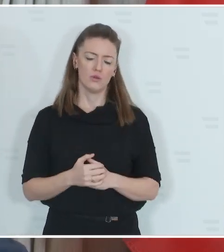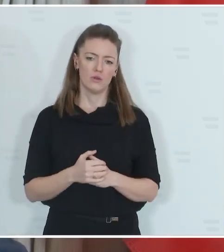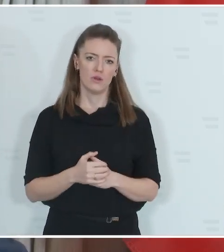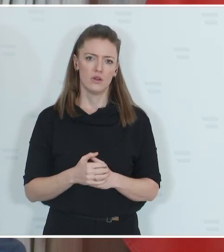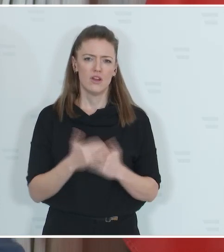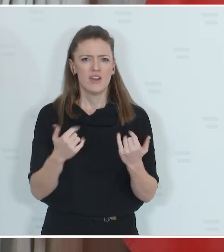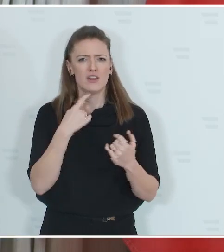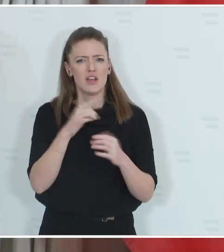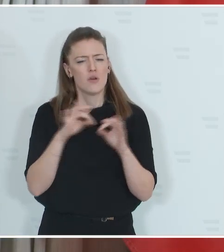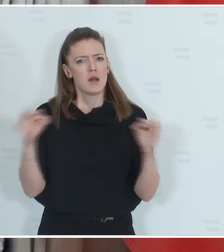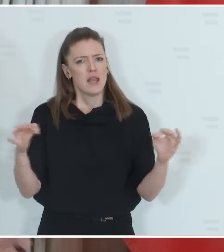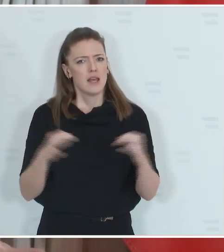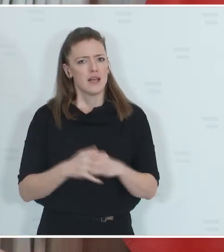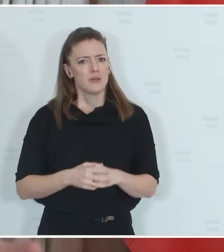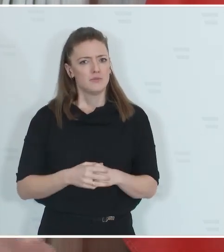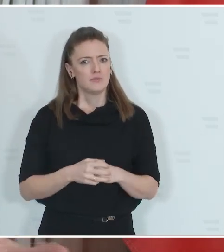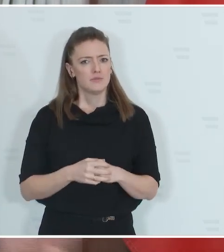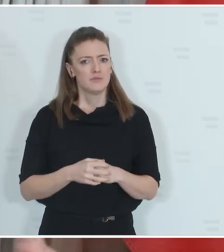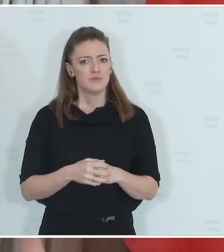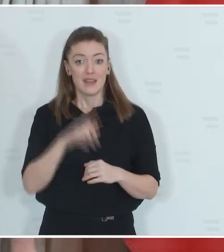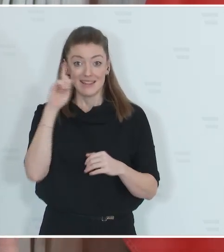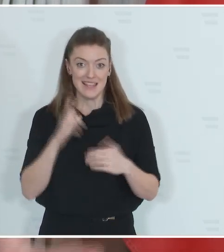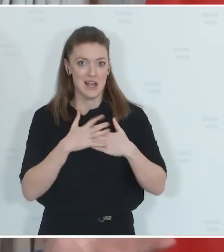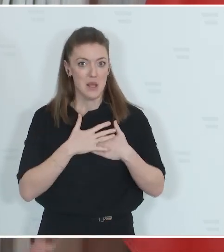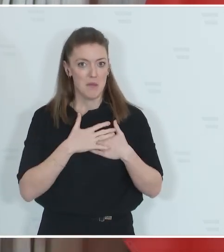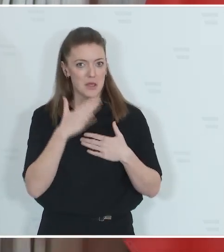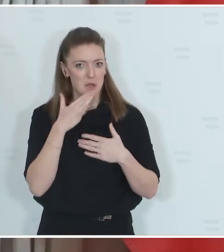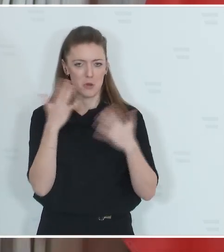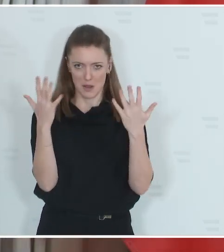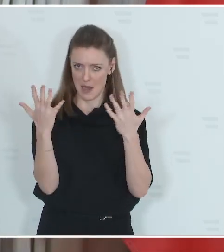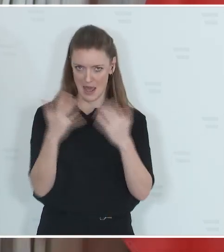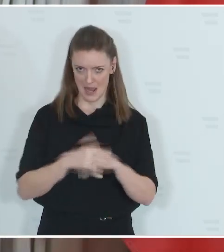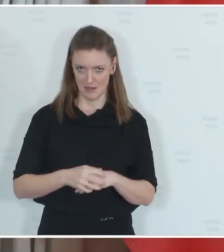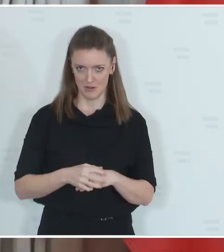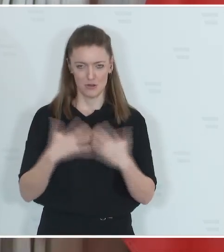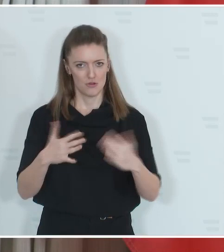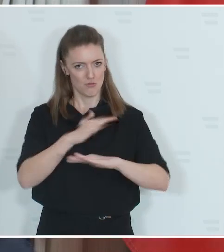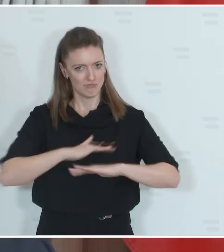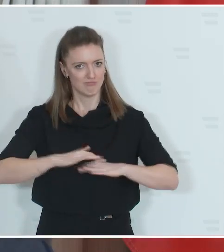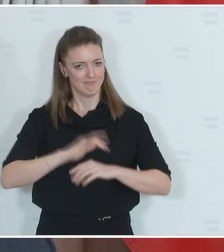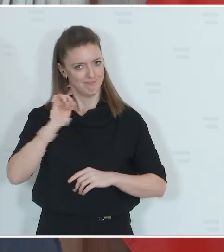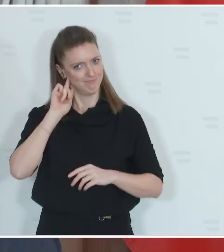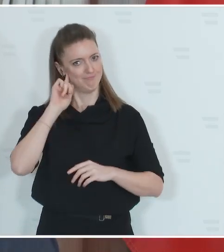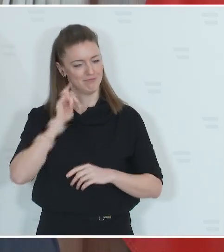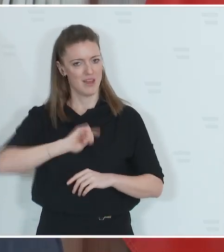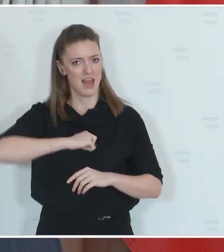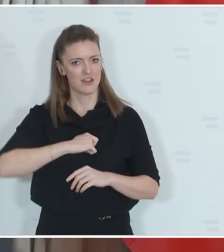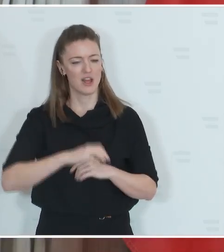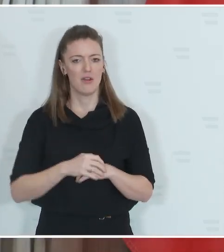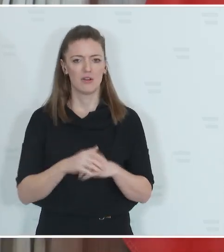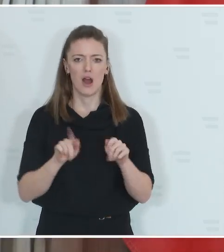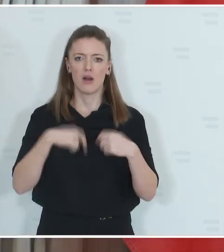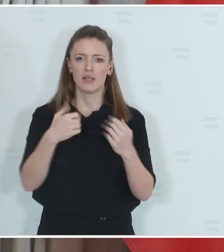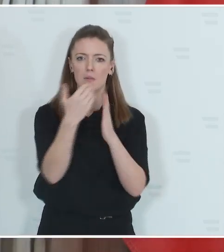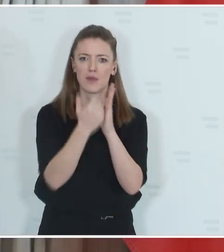wie soll ich es nennen, Tierliebe allein reicht nicht, das ist der Grundsatz, sondern es gibt auch, es gilt